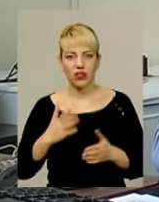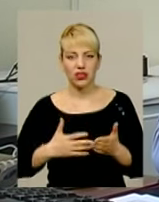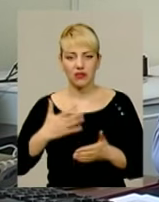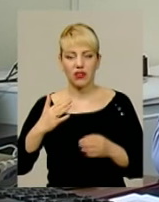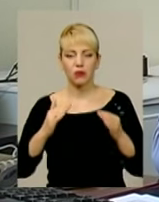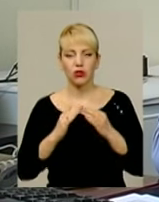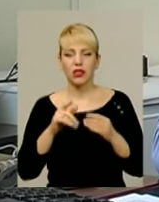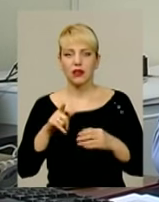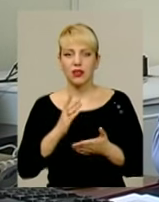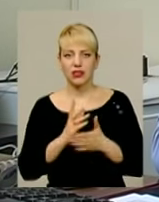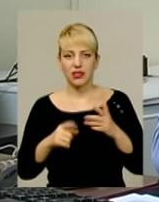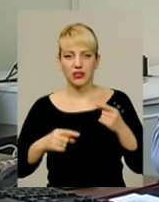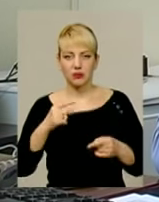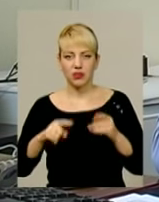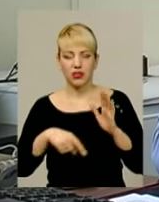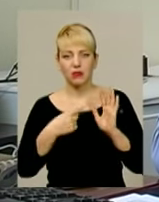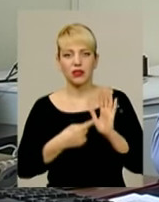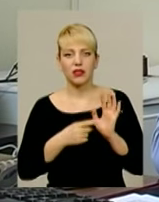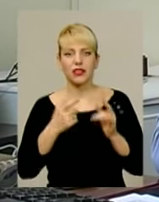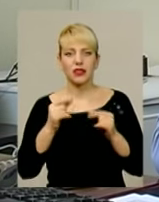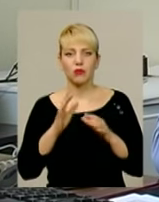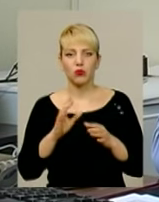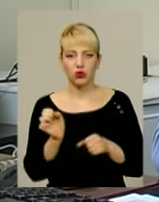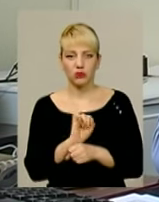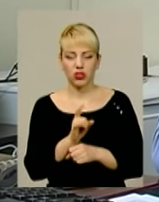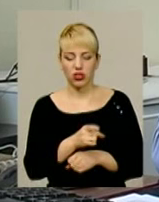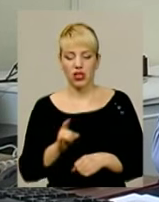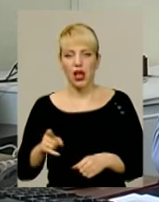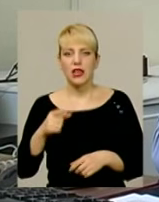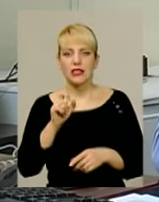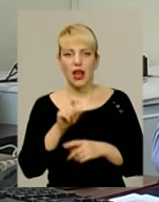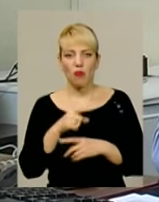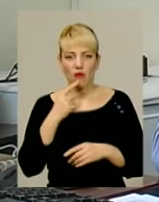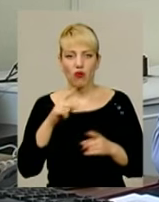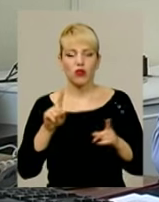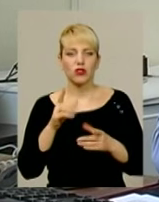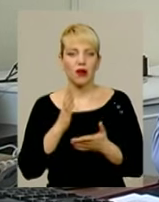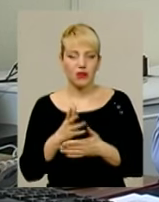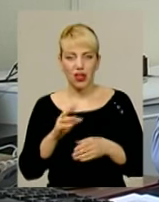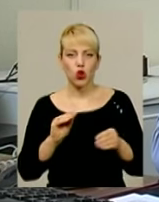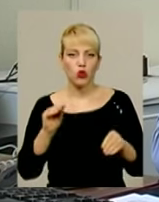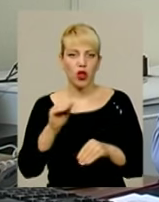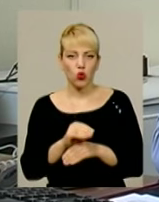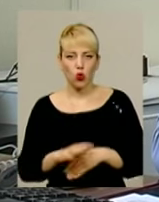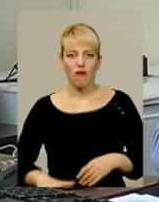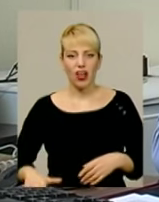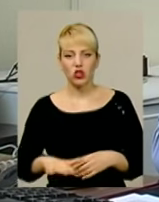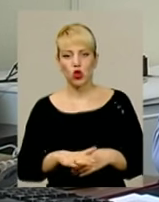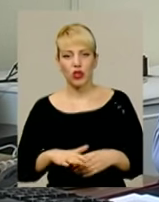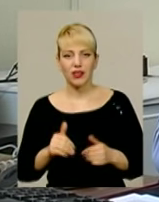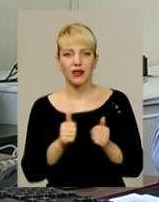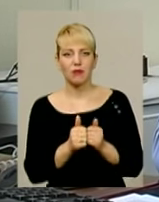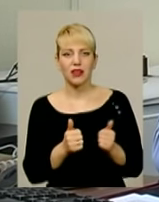там будуть розміщуватися автомобілі проживаючих. Тобто замовник стверджує, що там є додаткова земельна ділянка, є біля сусіднього